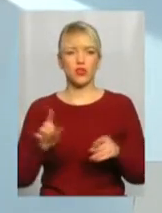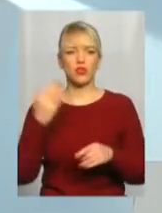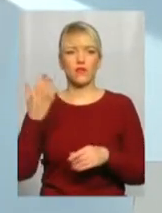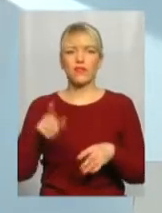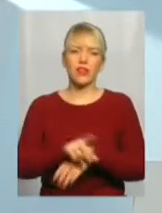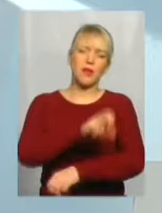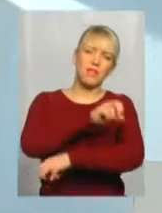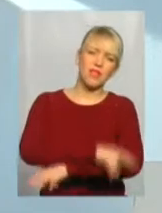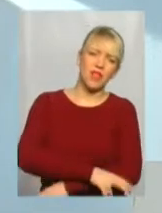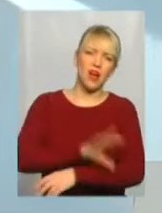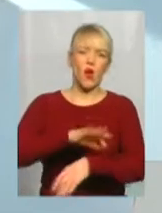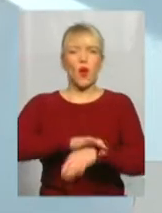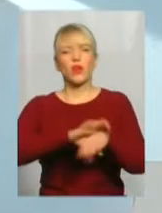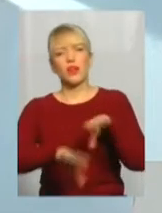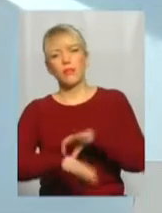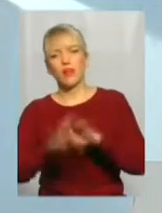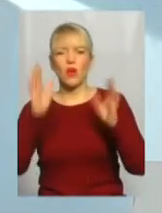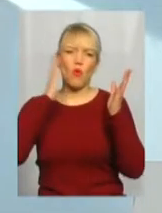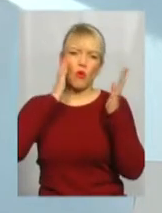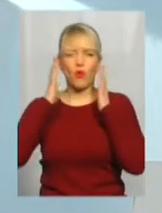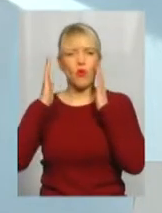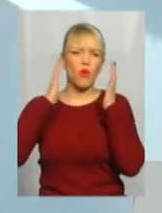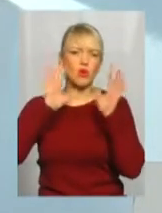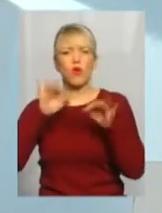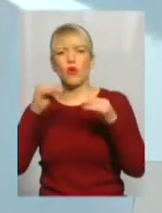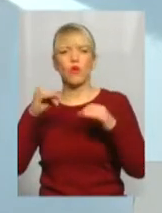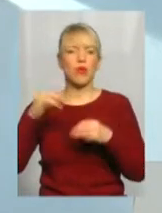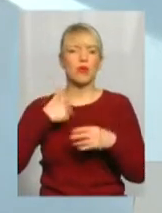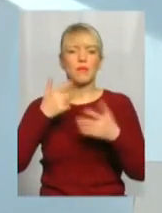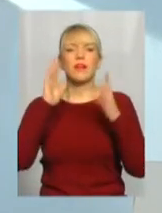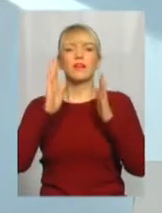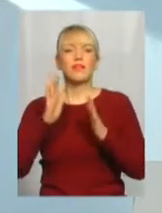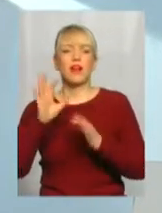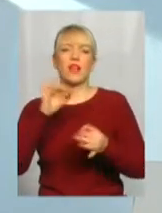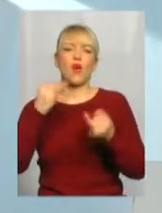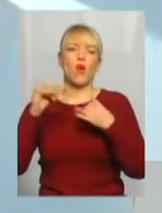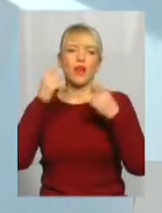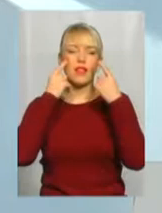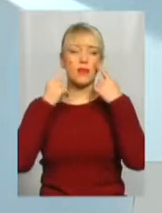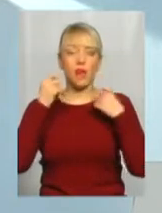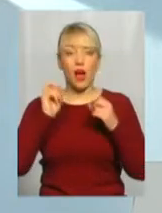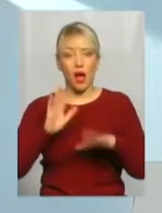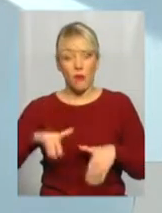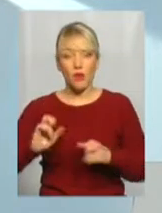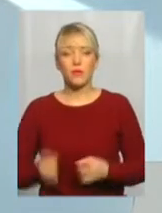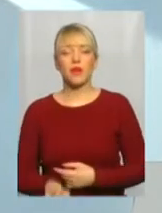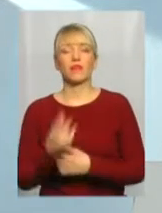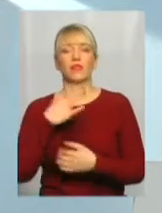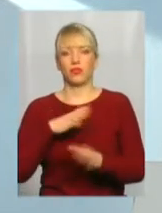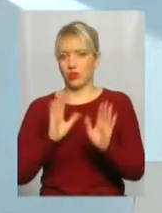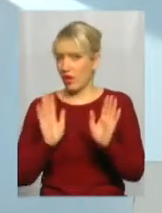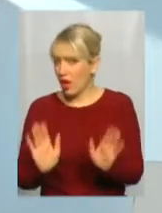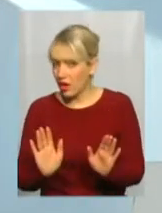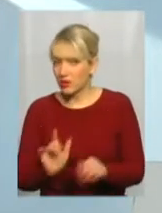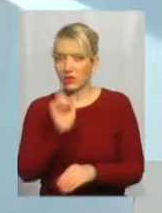бідак, ой, кріпаки, ой, ой, ой, ми тільки ойкали, ми плакали. А потім, як виявляється, чекайте,